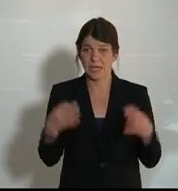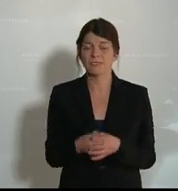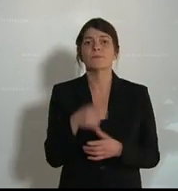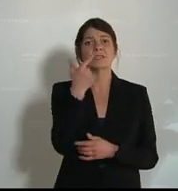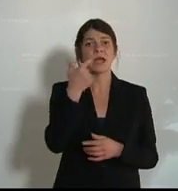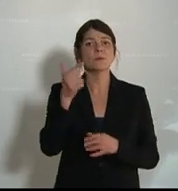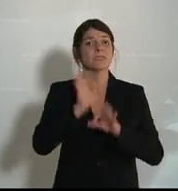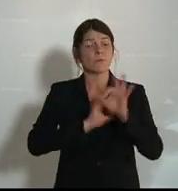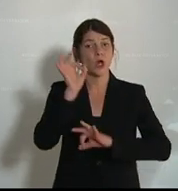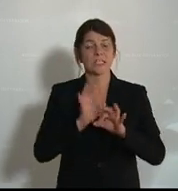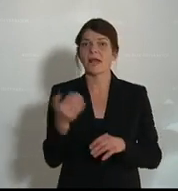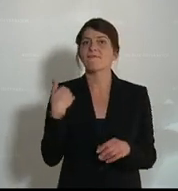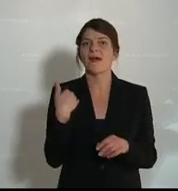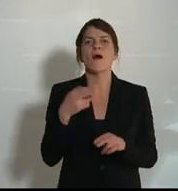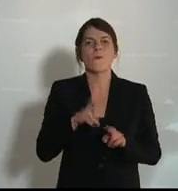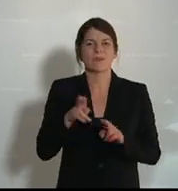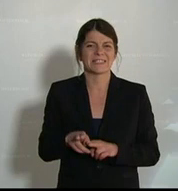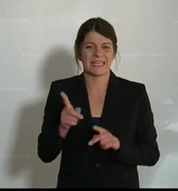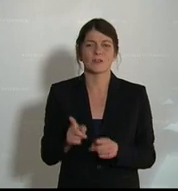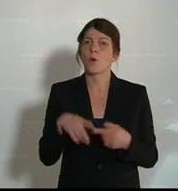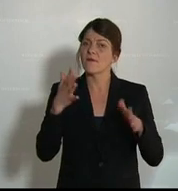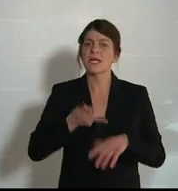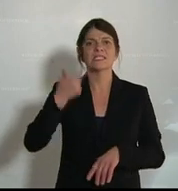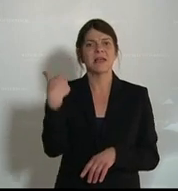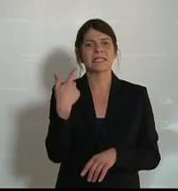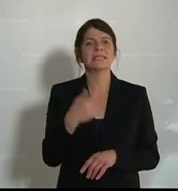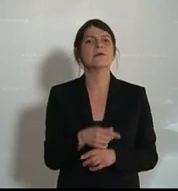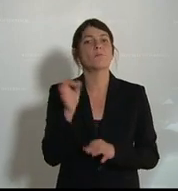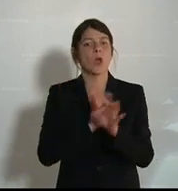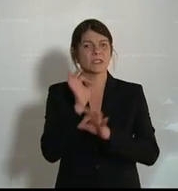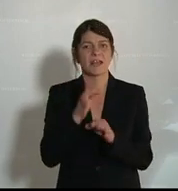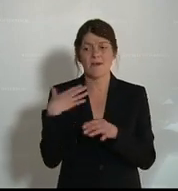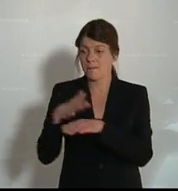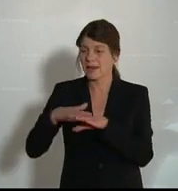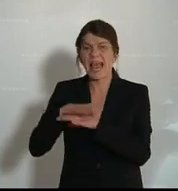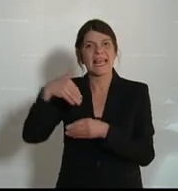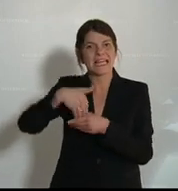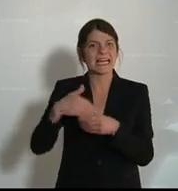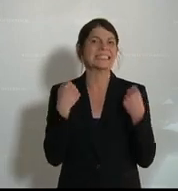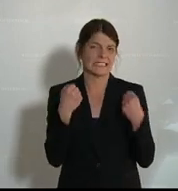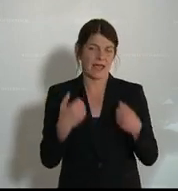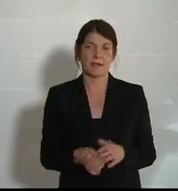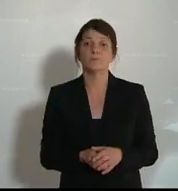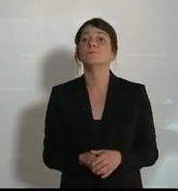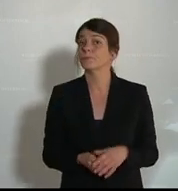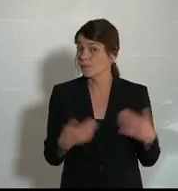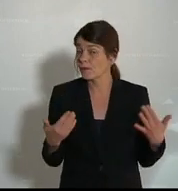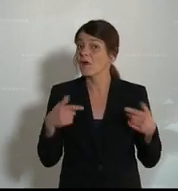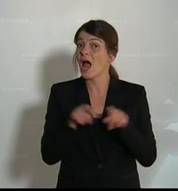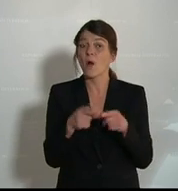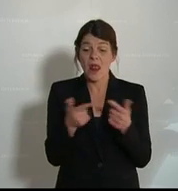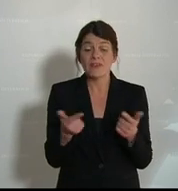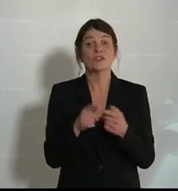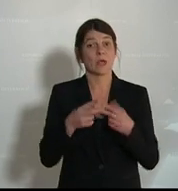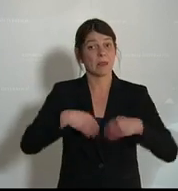22 Prozent auf die Justiz und etwa 20 Prozent auf den Bereich der inneren Sicherheit. Und auch in der Landes